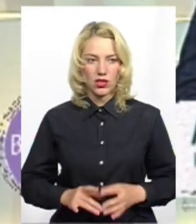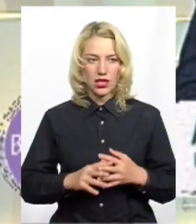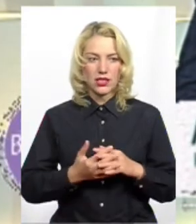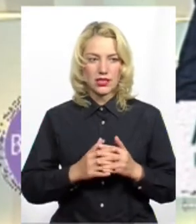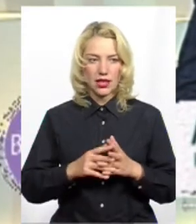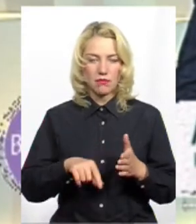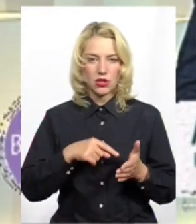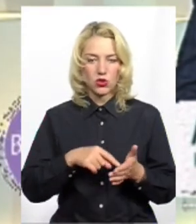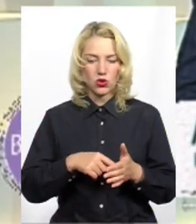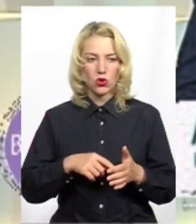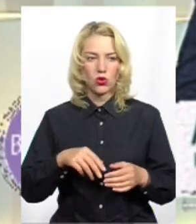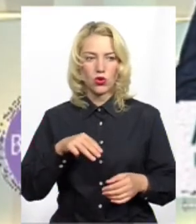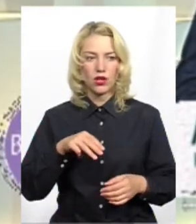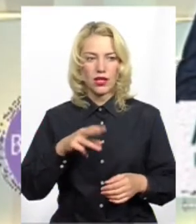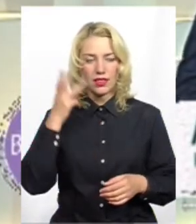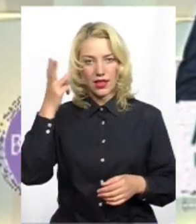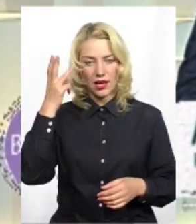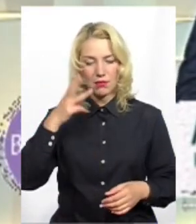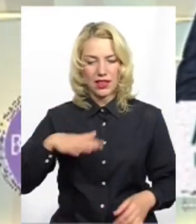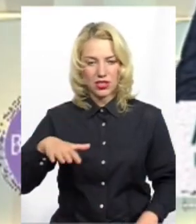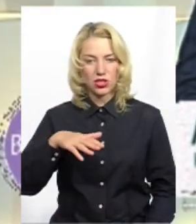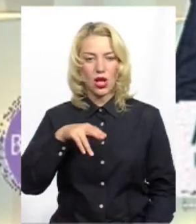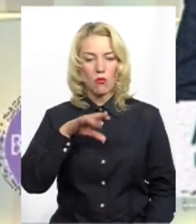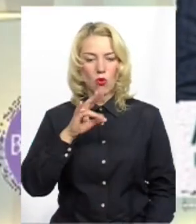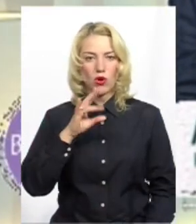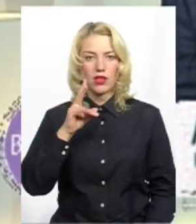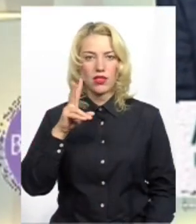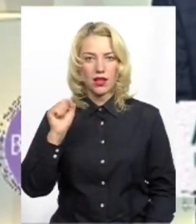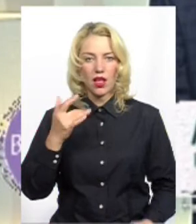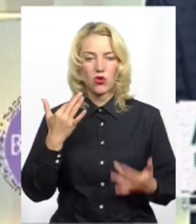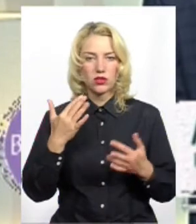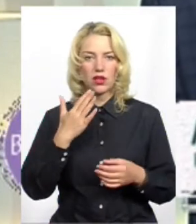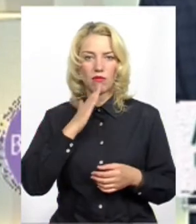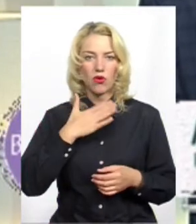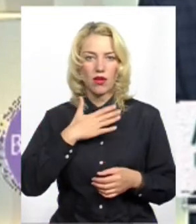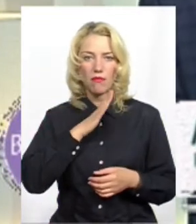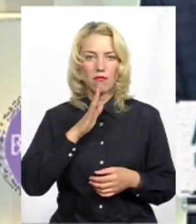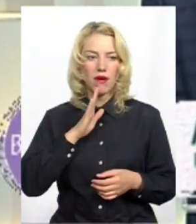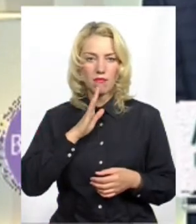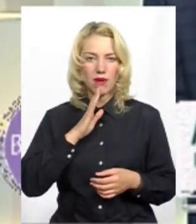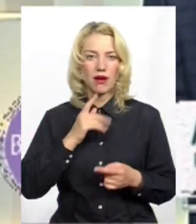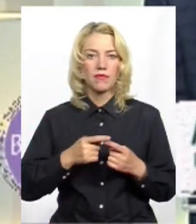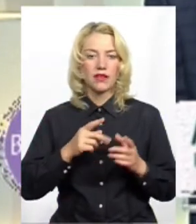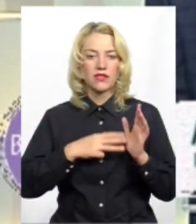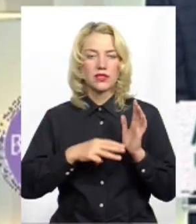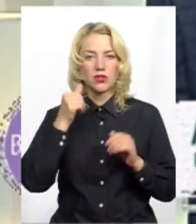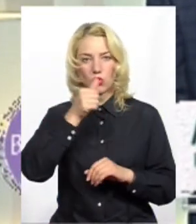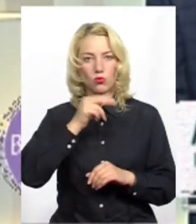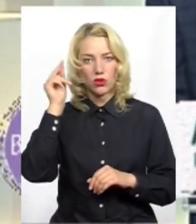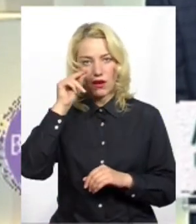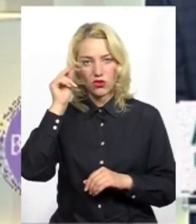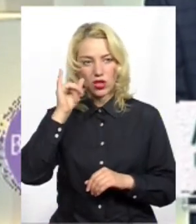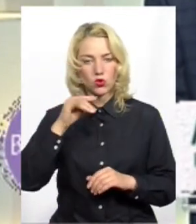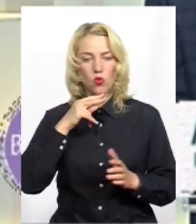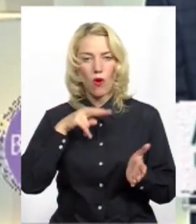селищі міського типу на Хмельниччині. Це «Понінка», але оскільки мама моя на даний період, в 80-му році, навчалася